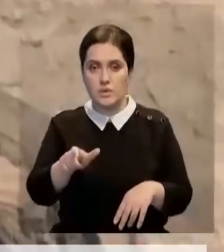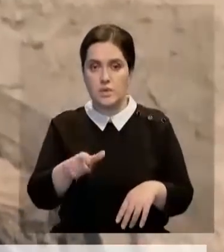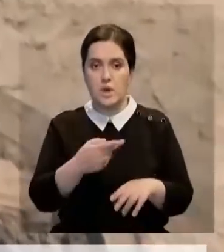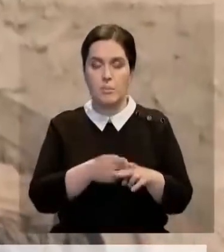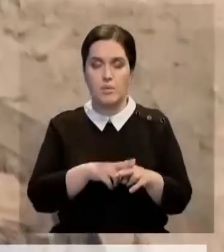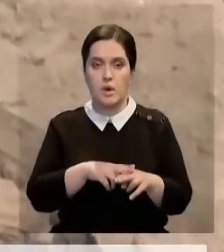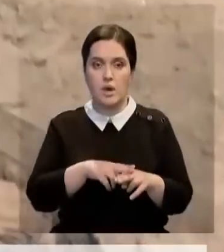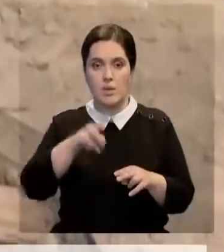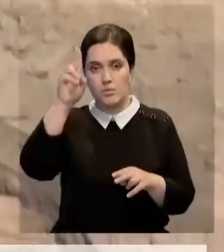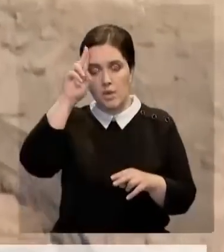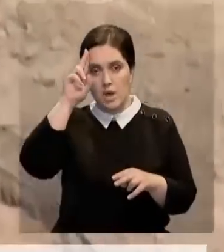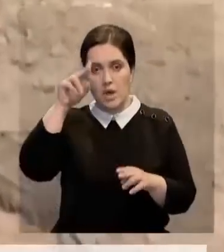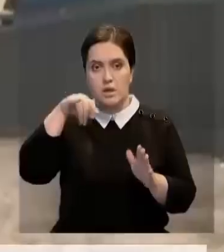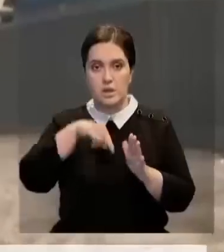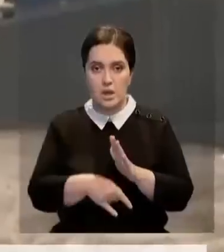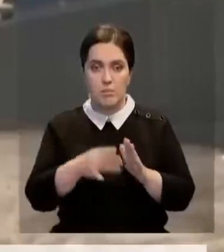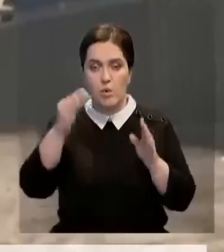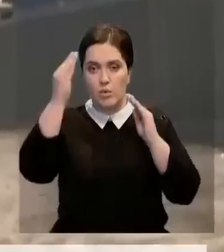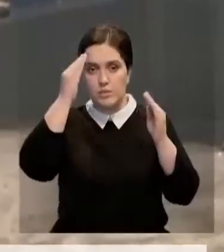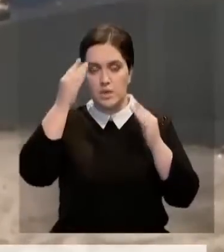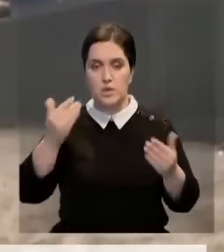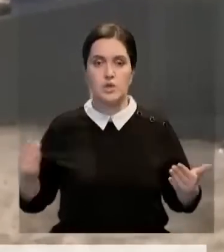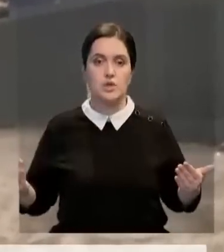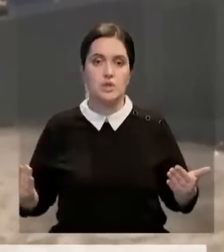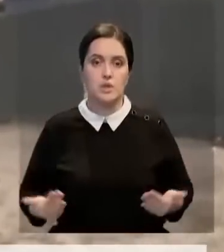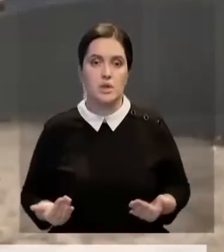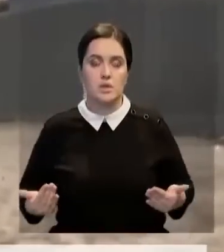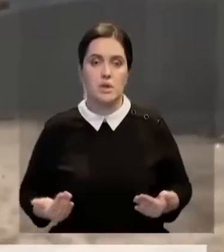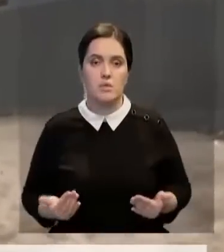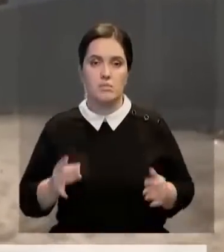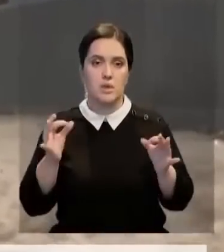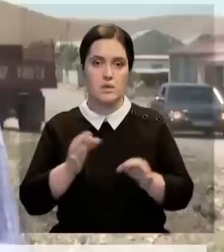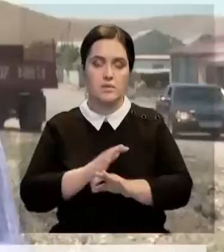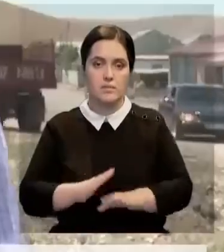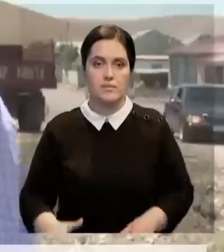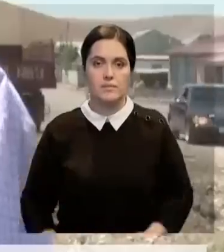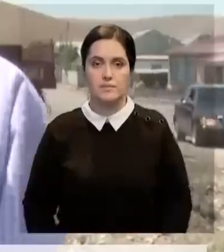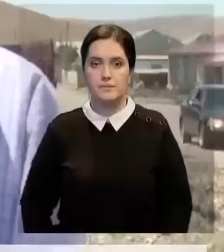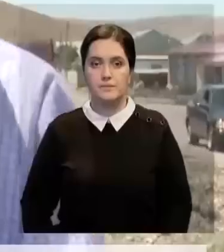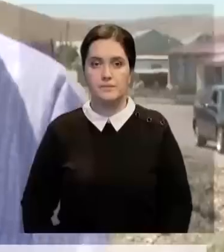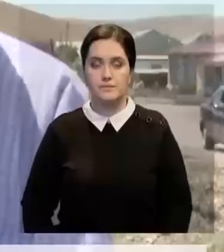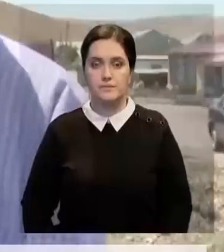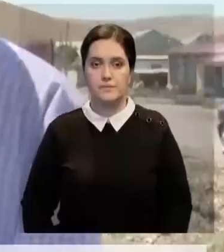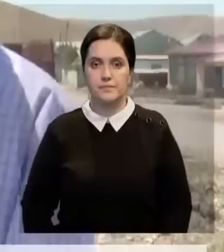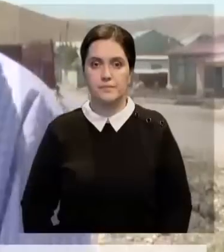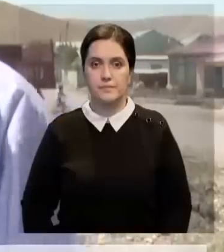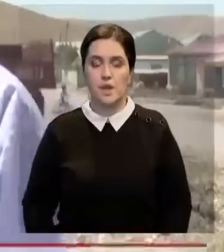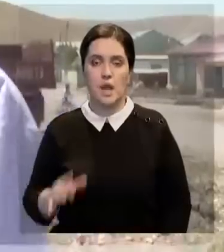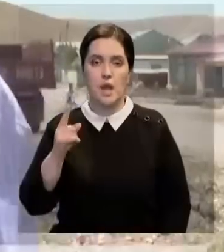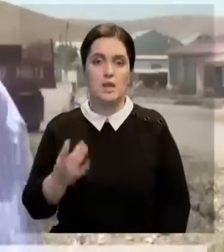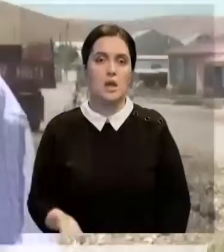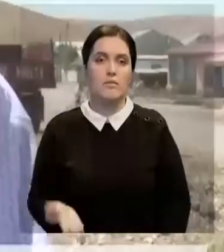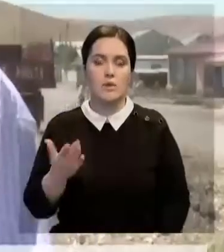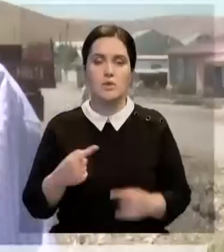водопроводные колодцы, которые, по мнению жителей, расположены совершенно неправильно. Одни колодцы выше, а у других